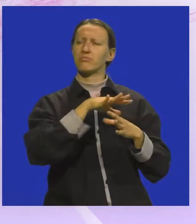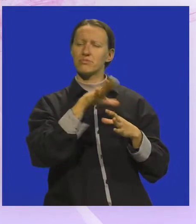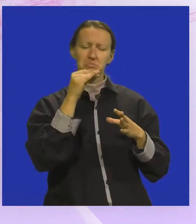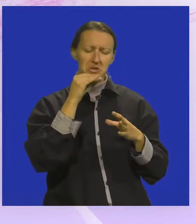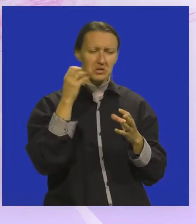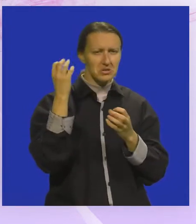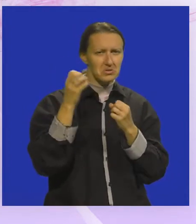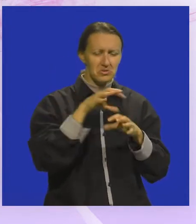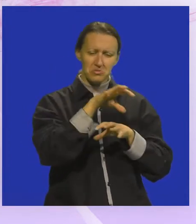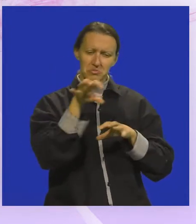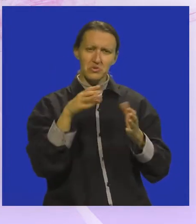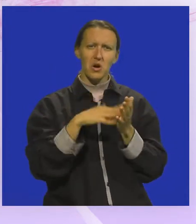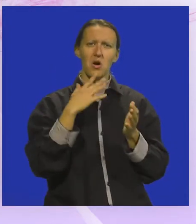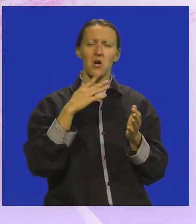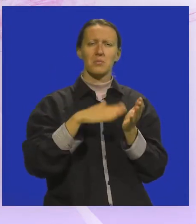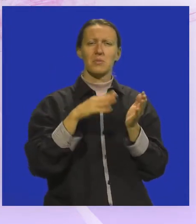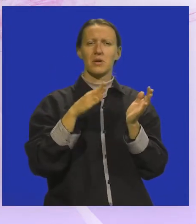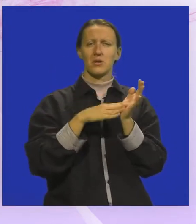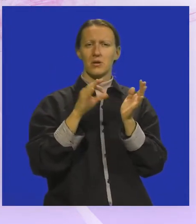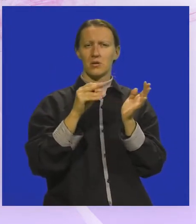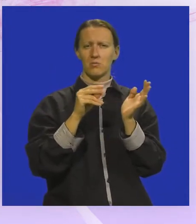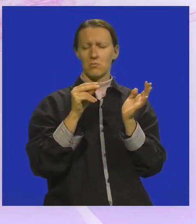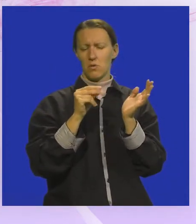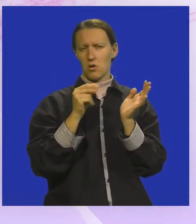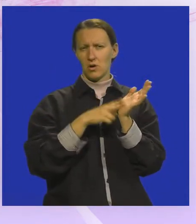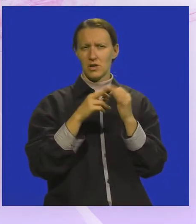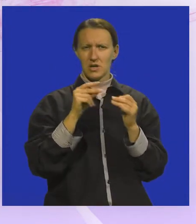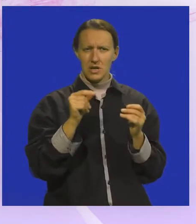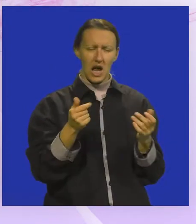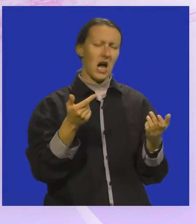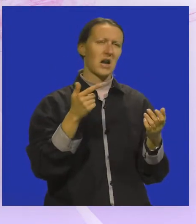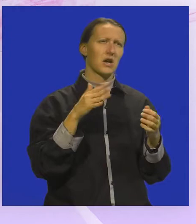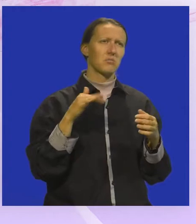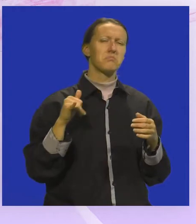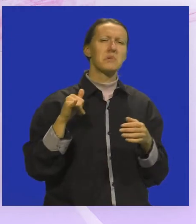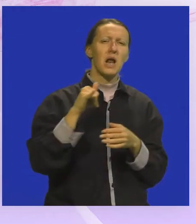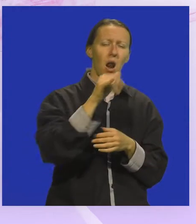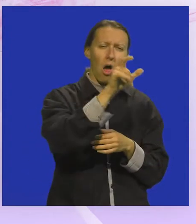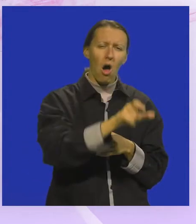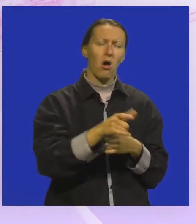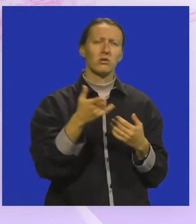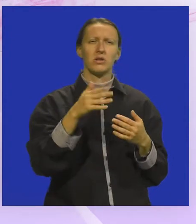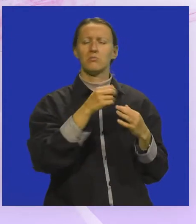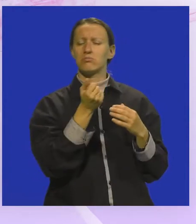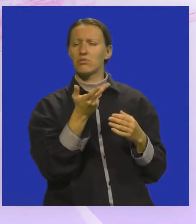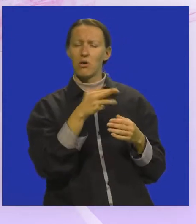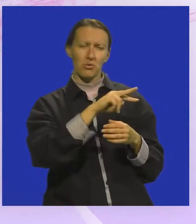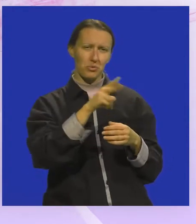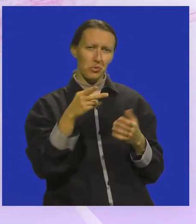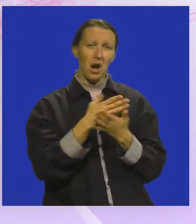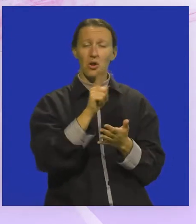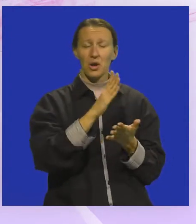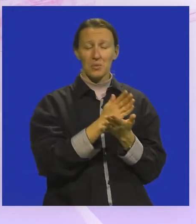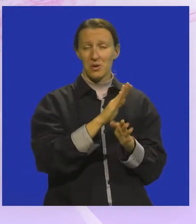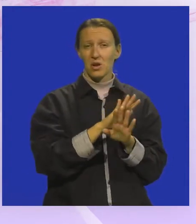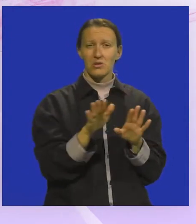priča, kao što je Mornar Rosso Stenton, kao što je pilot Erik i brojni drugi. Ali nije to